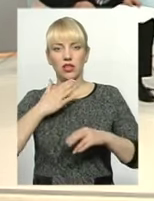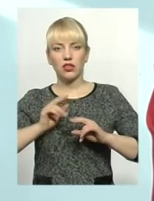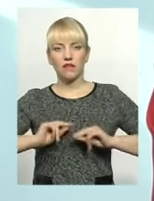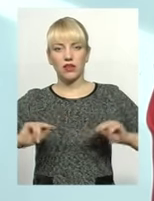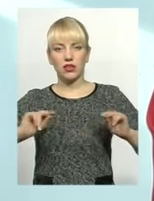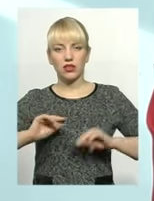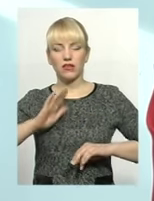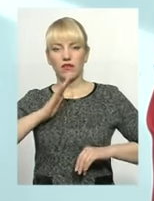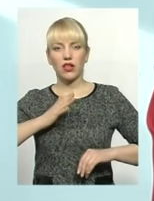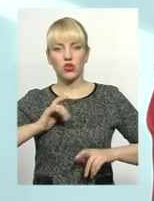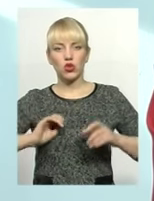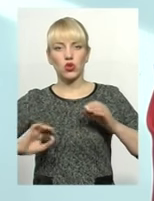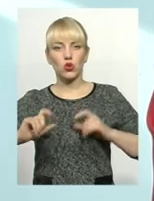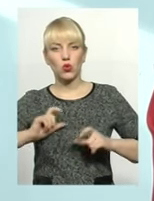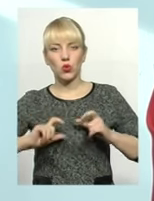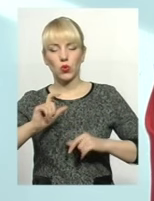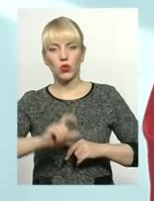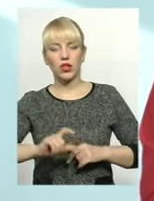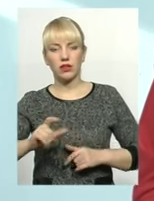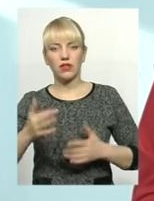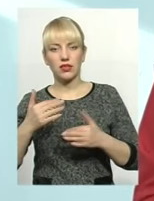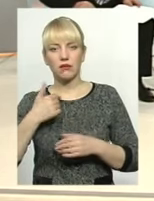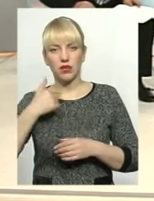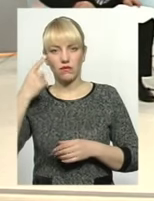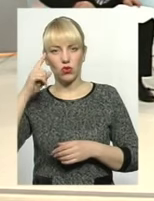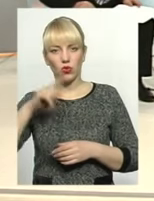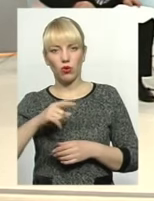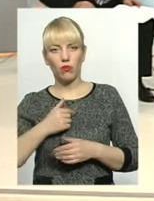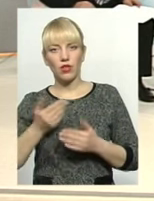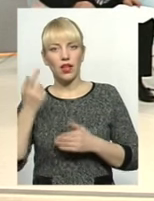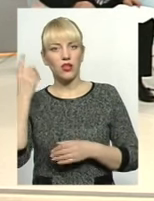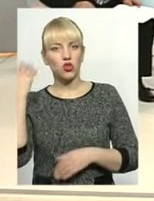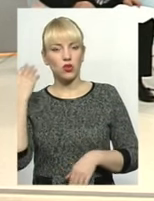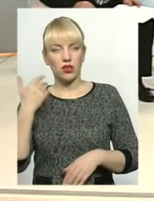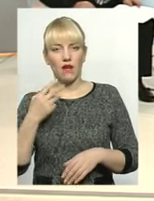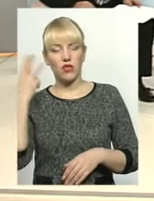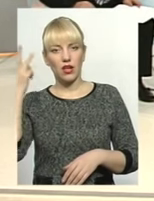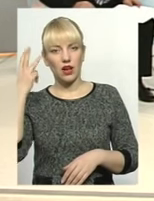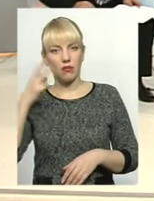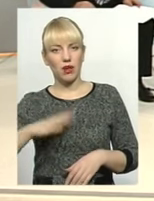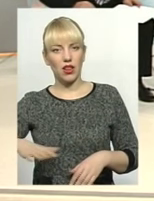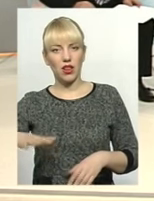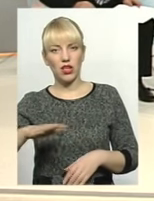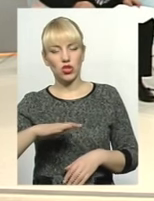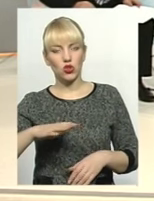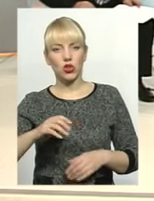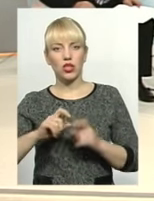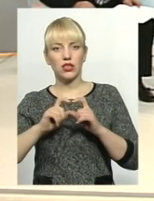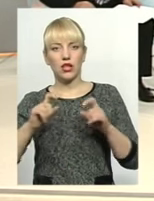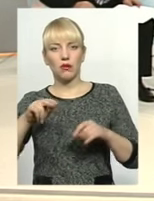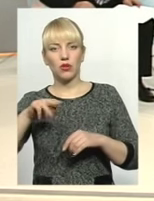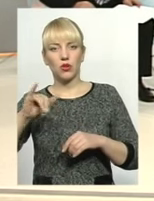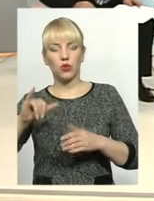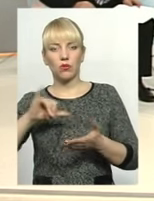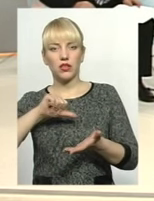наших студентів. Наскільки мені відомо, нещодавно Хмельниччину заклади профтехосвіти представляли і на